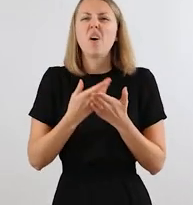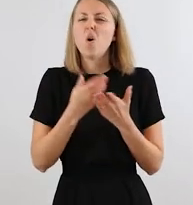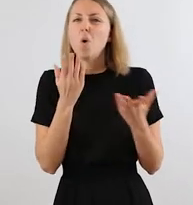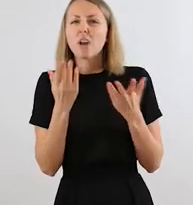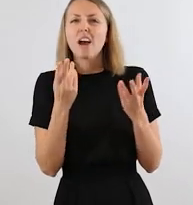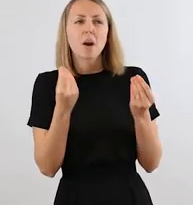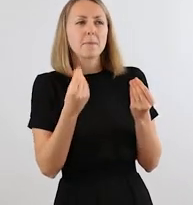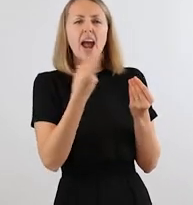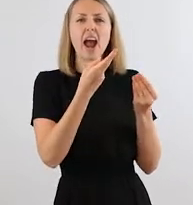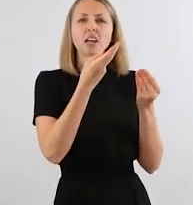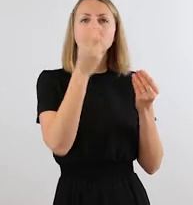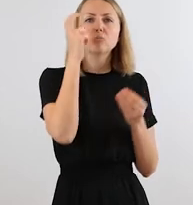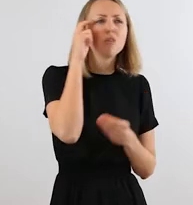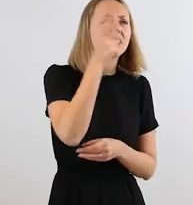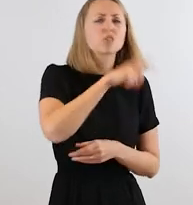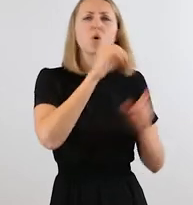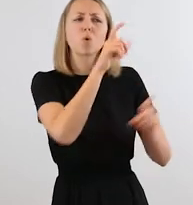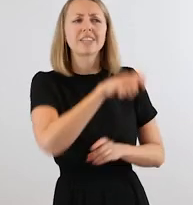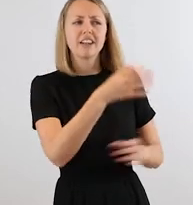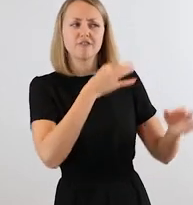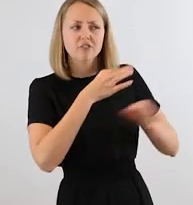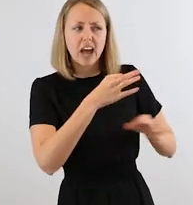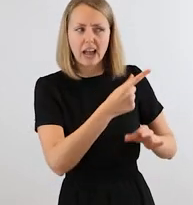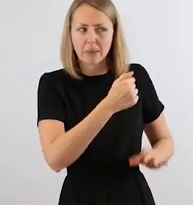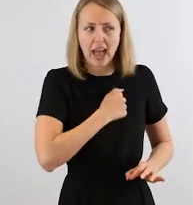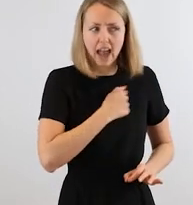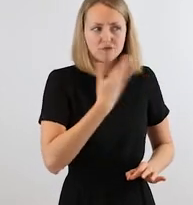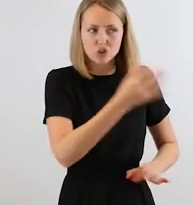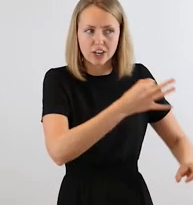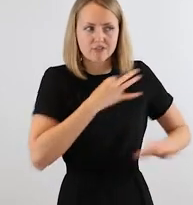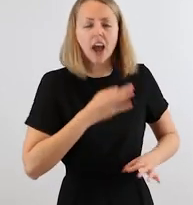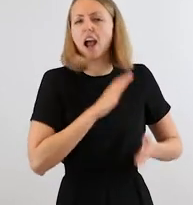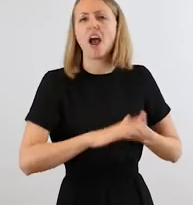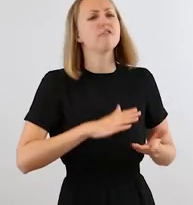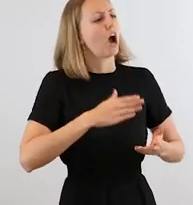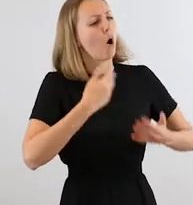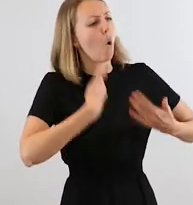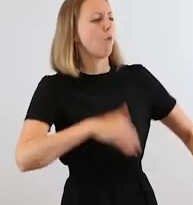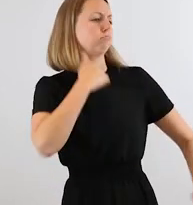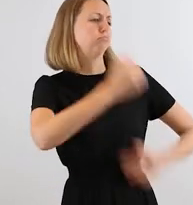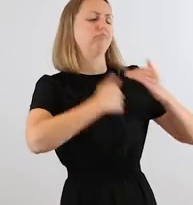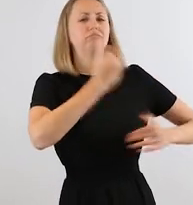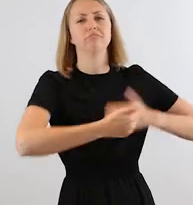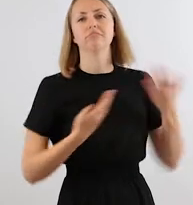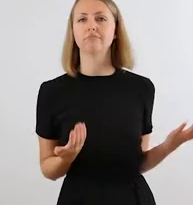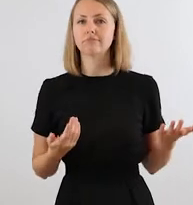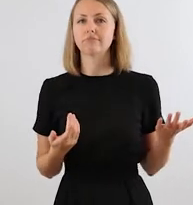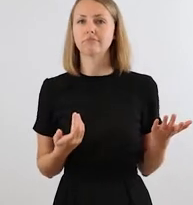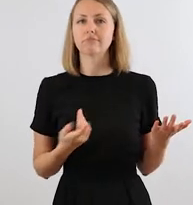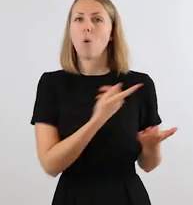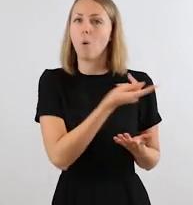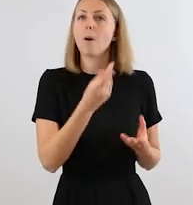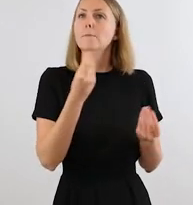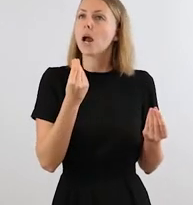also die Kommilitonen oder die Professoren haben Fragen und habe sich nicht getraut, das anzusprechen. Oder ich habe einfach ungefragt und ganz viel von